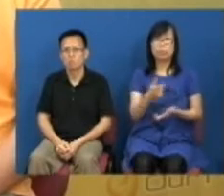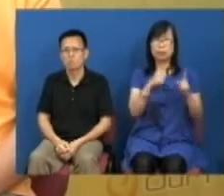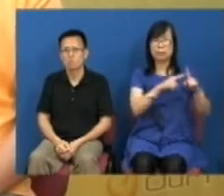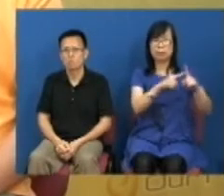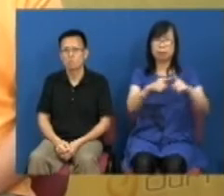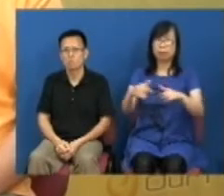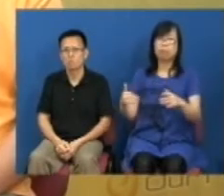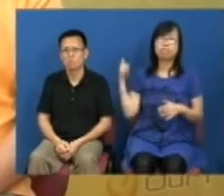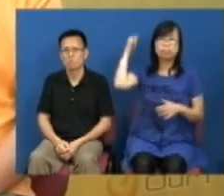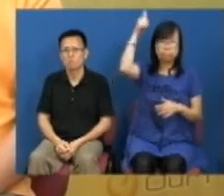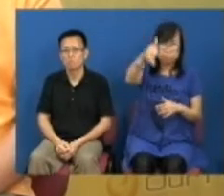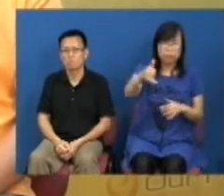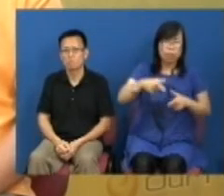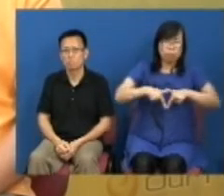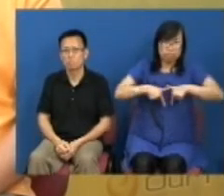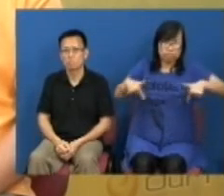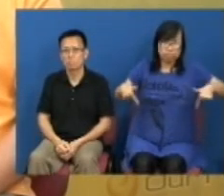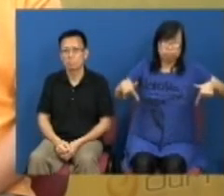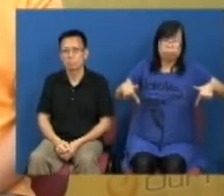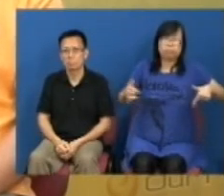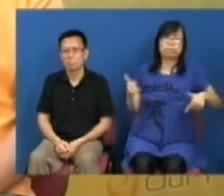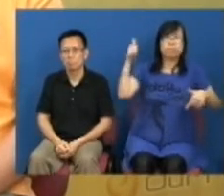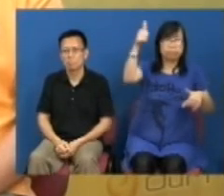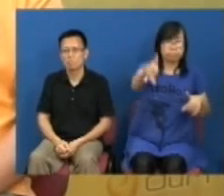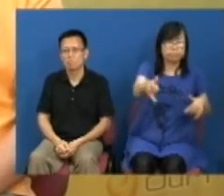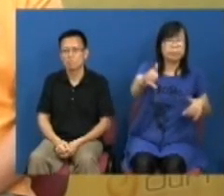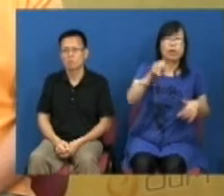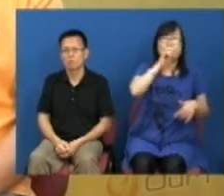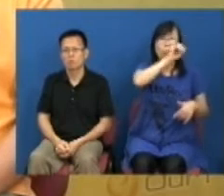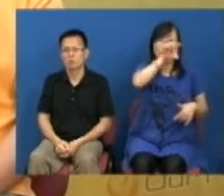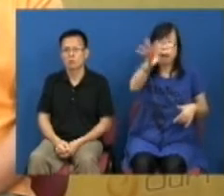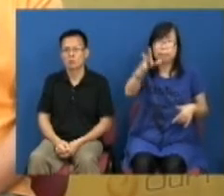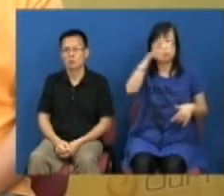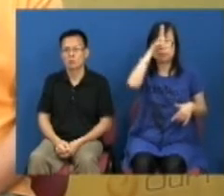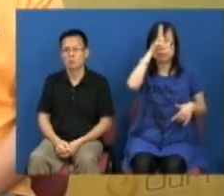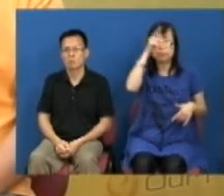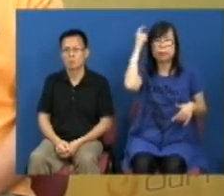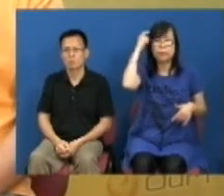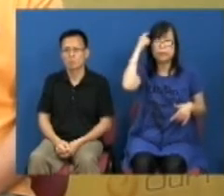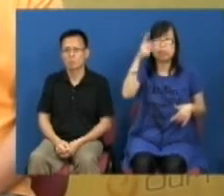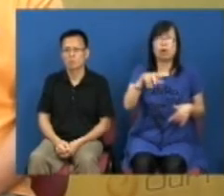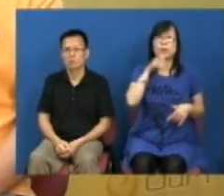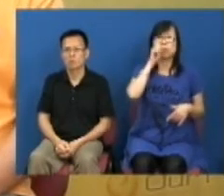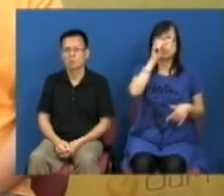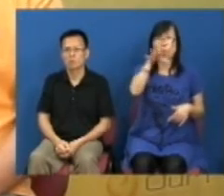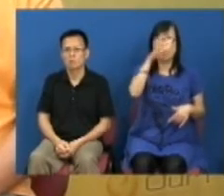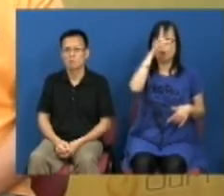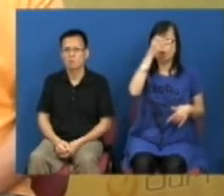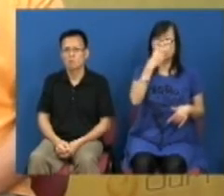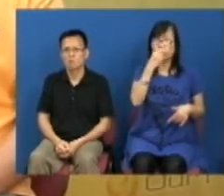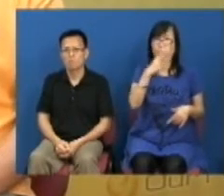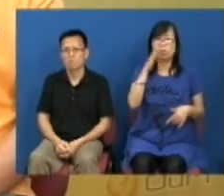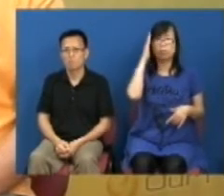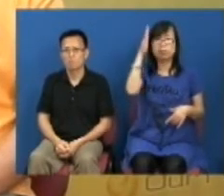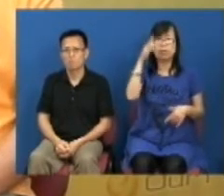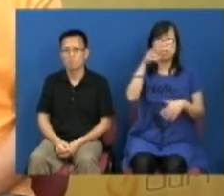站出来勇敢地站出来告诉特区政府你对香港的期盼你对